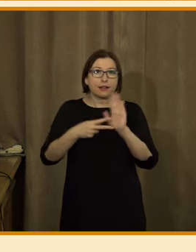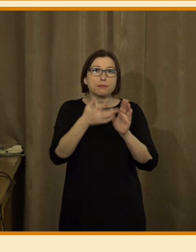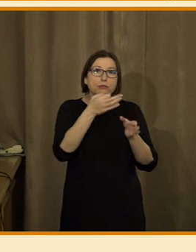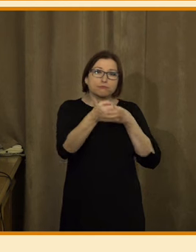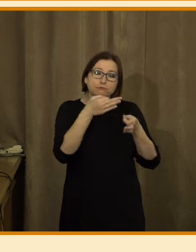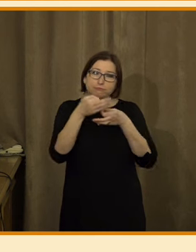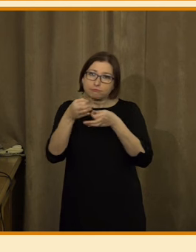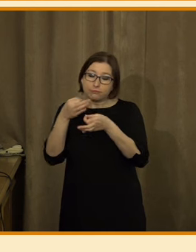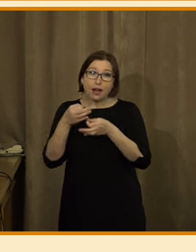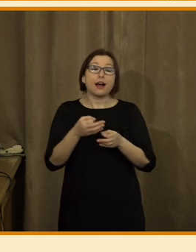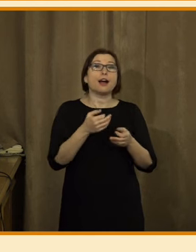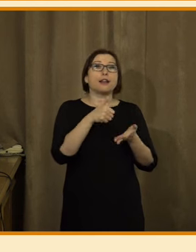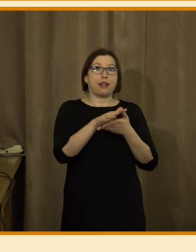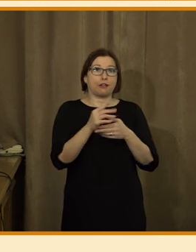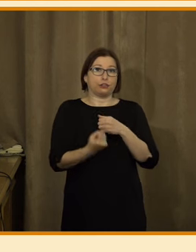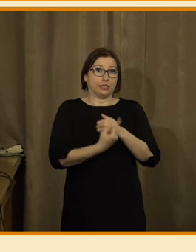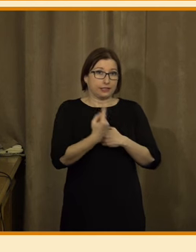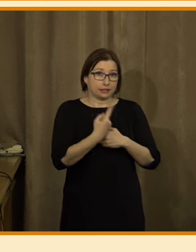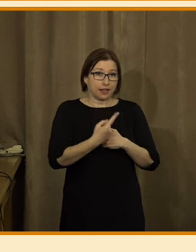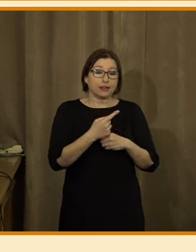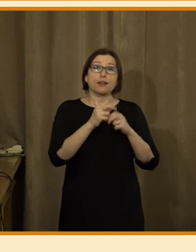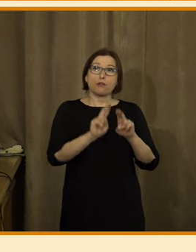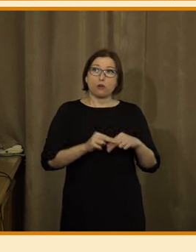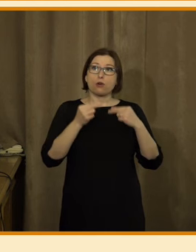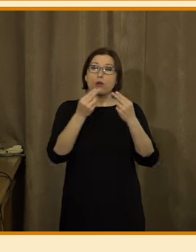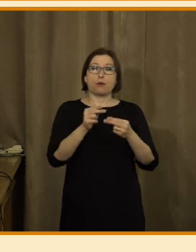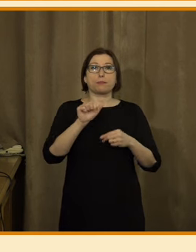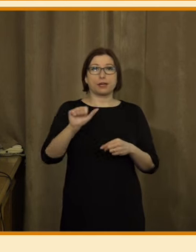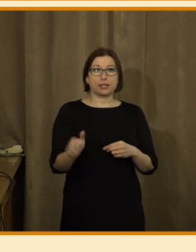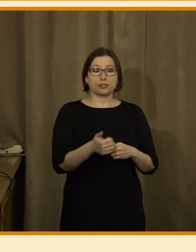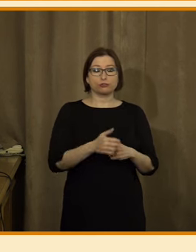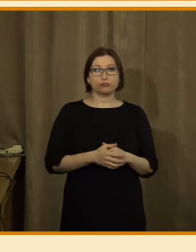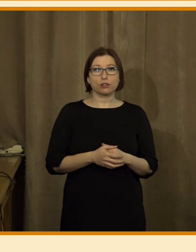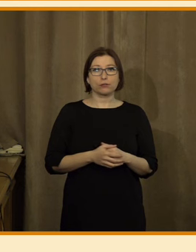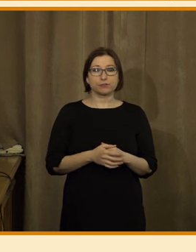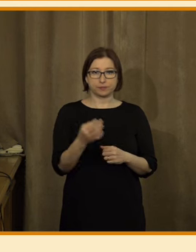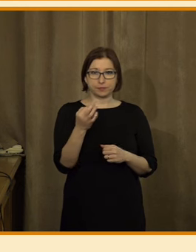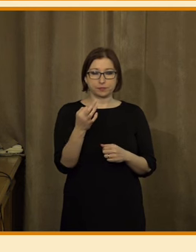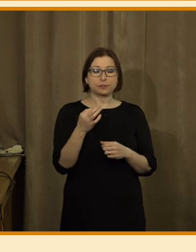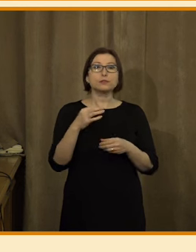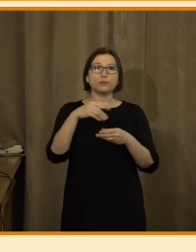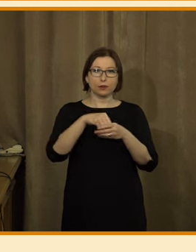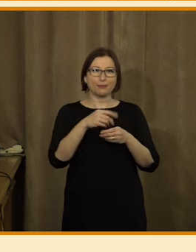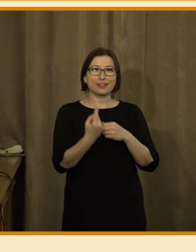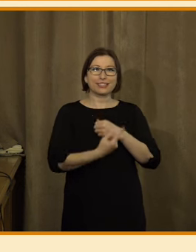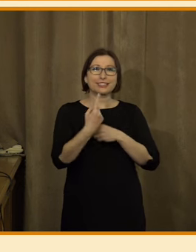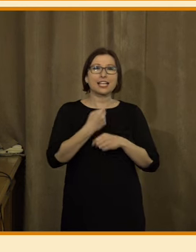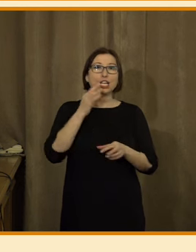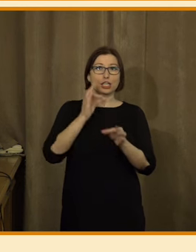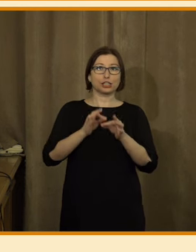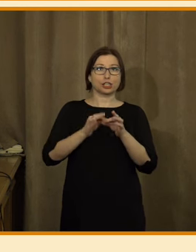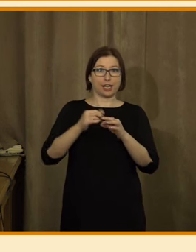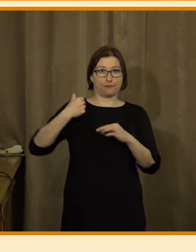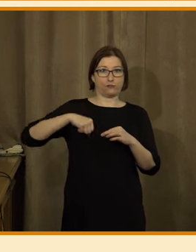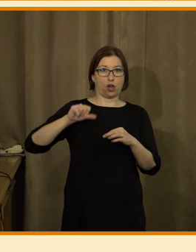Tak to byl další náš výstup. Poprosím, další slajd. Toto jsme prezentovali na kolokviu v říjnu